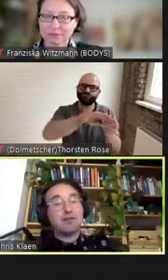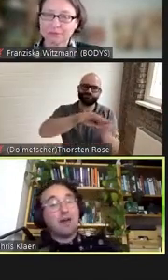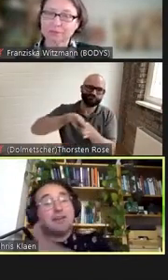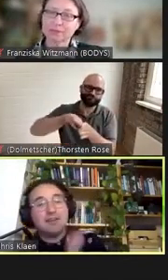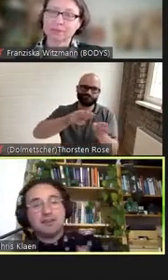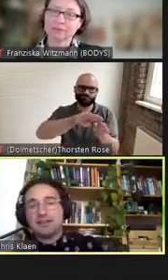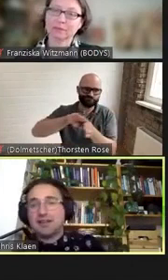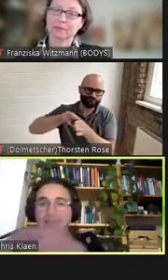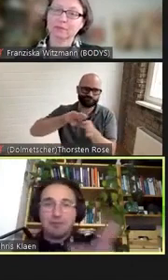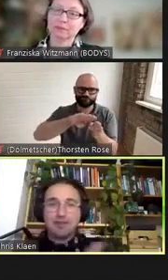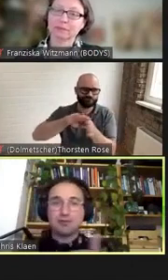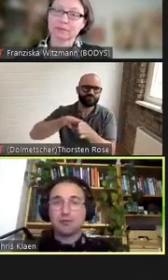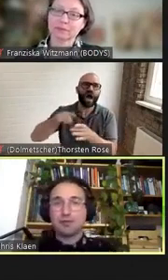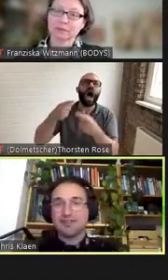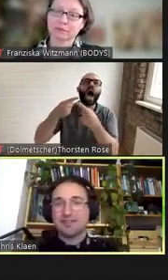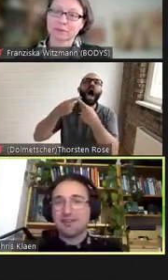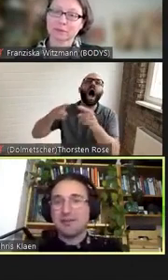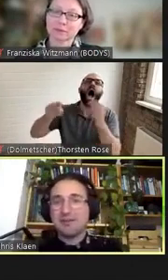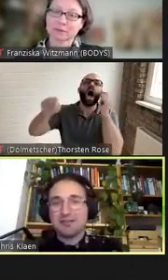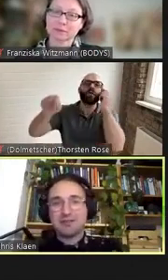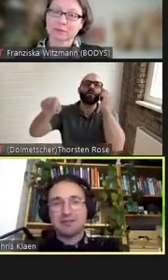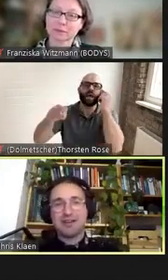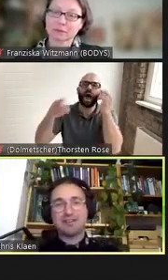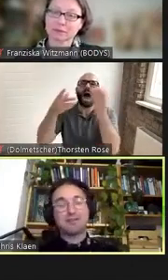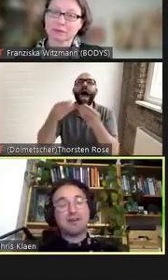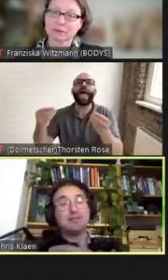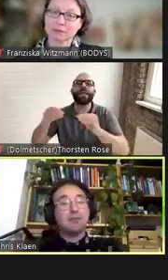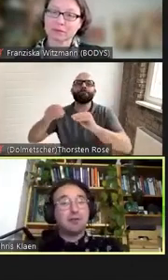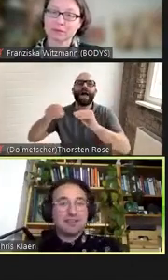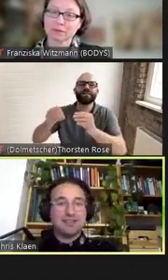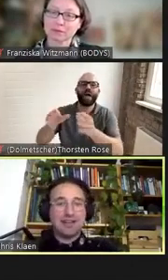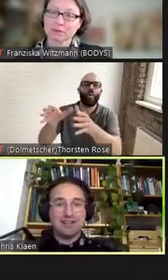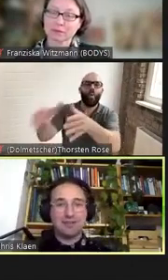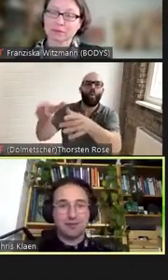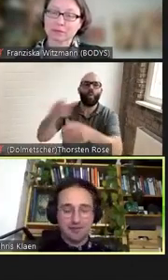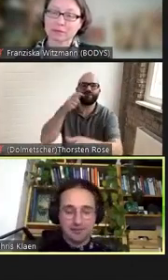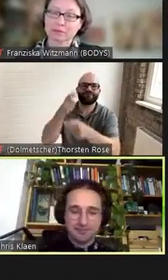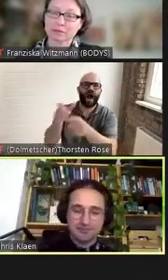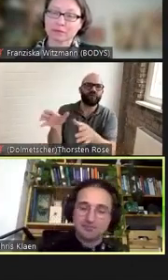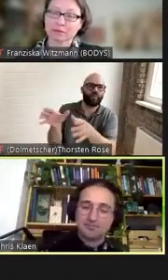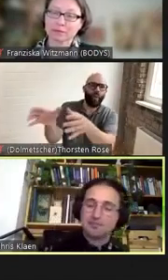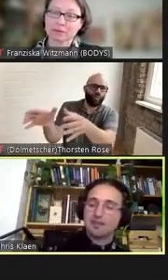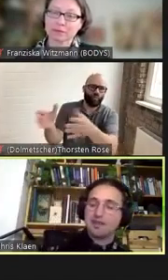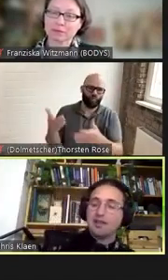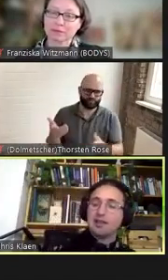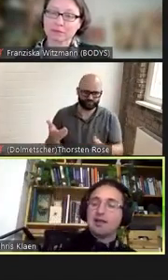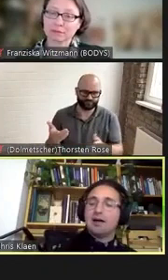wofür dann andere, die Heilpädagoginnen beispielsweise, verantwortlich sein sollen.